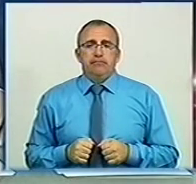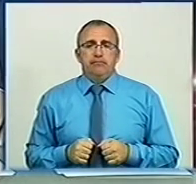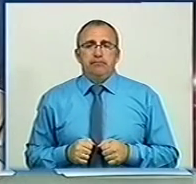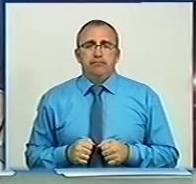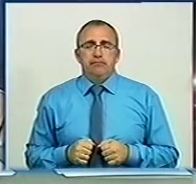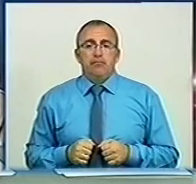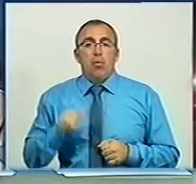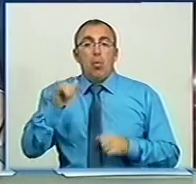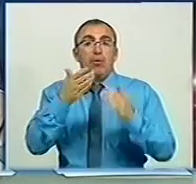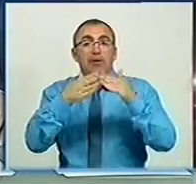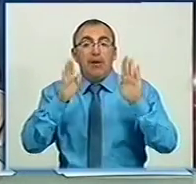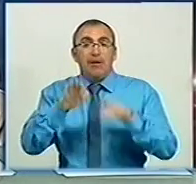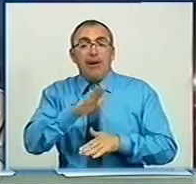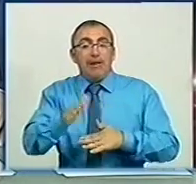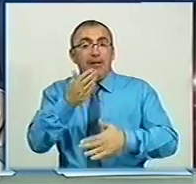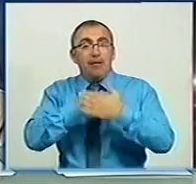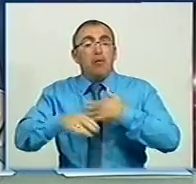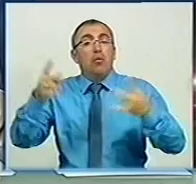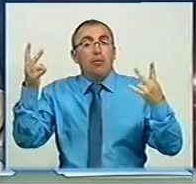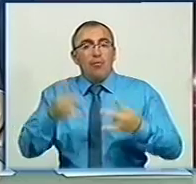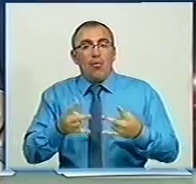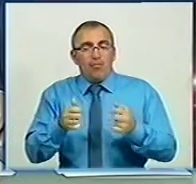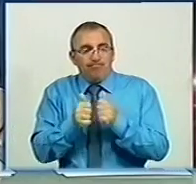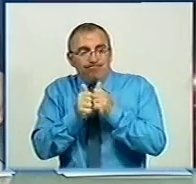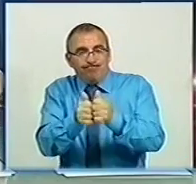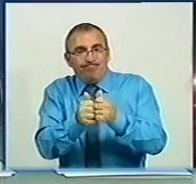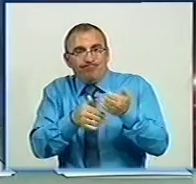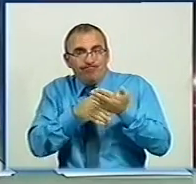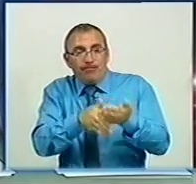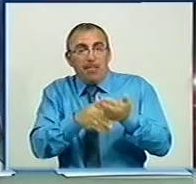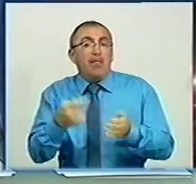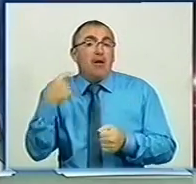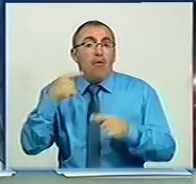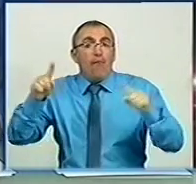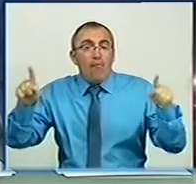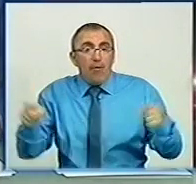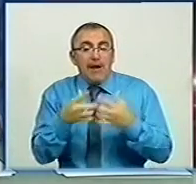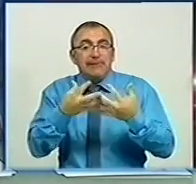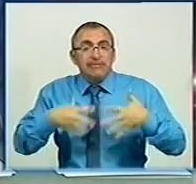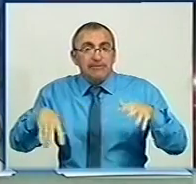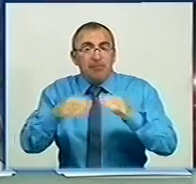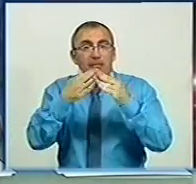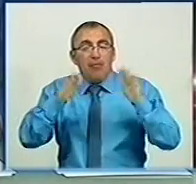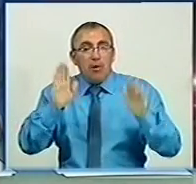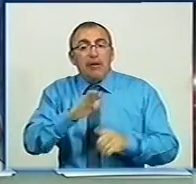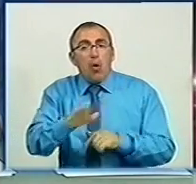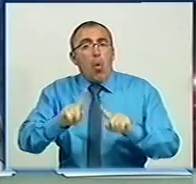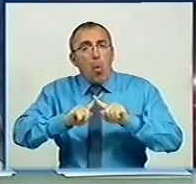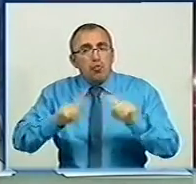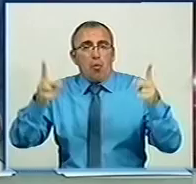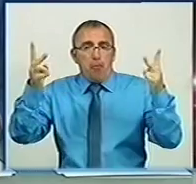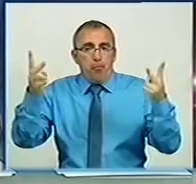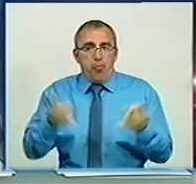У табір для дітей-інвалідів потрібні волонтери. Нагадаю, в Кірвограді організовують сімейний табір для дітей з особливими